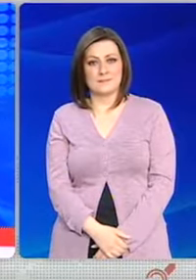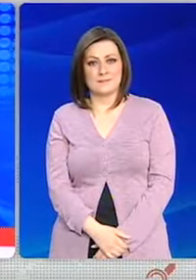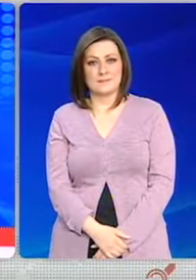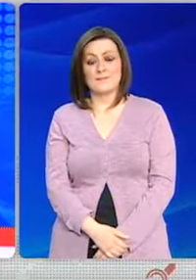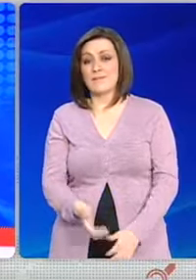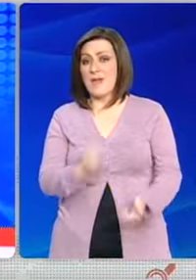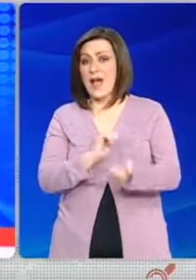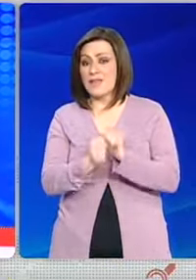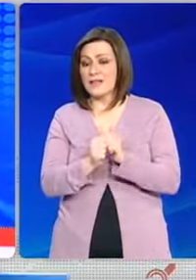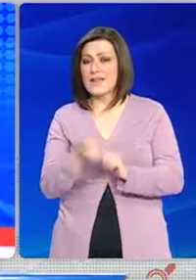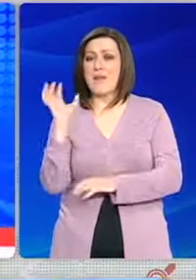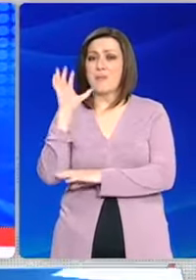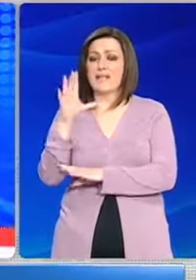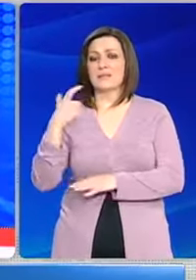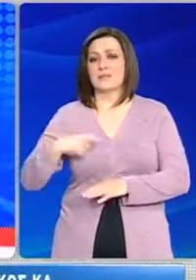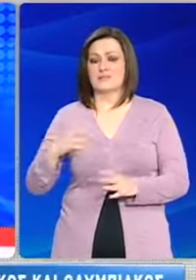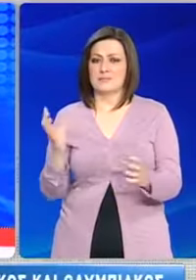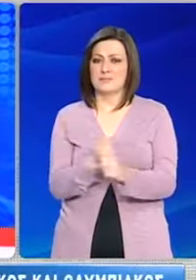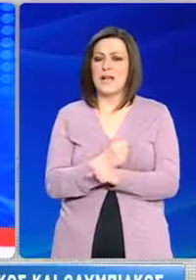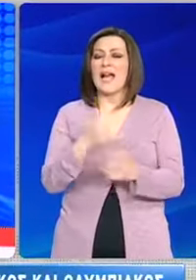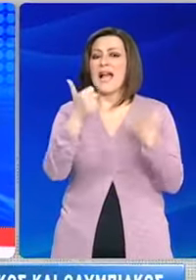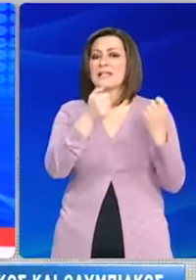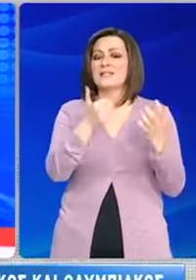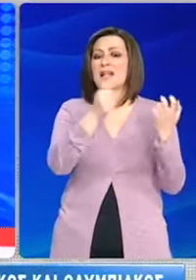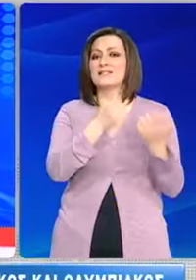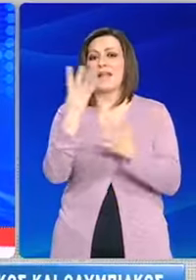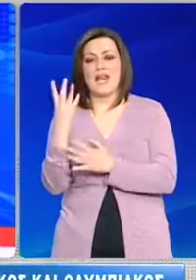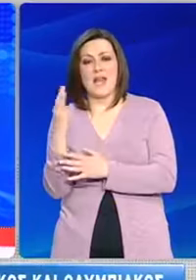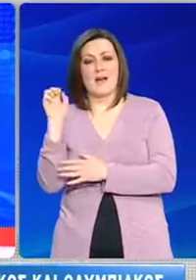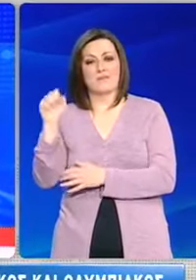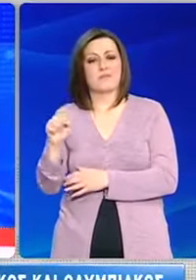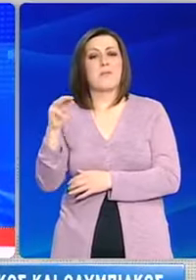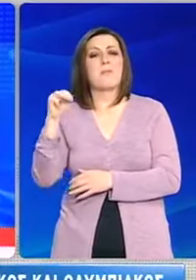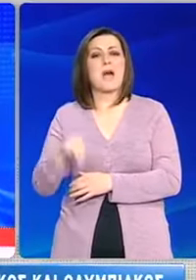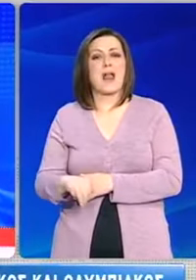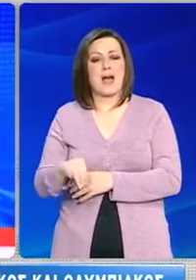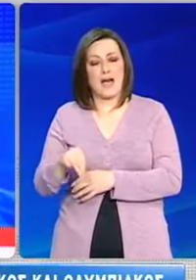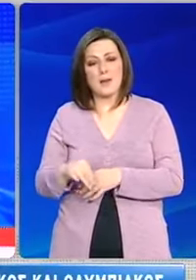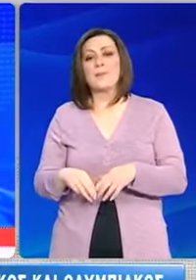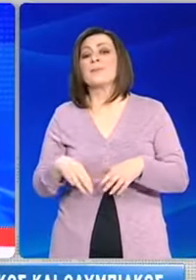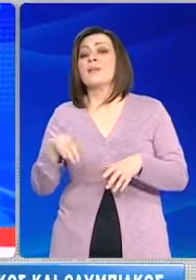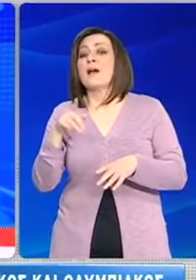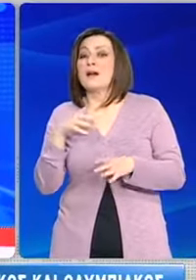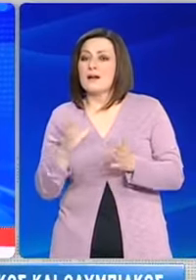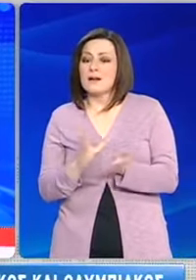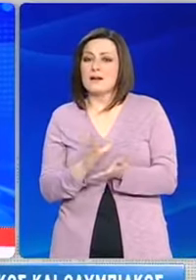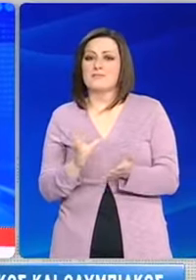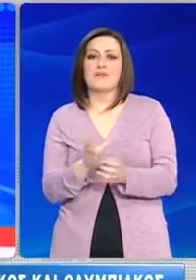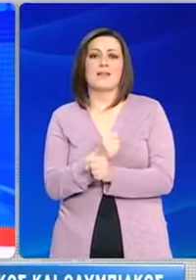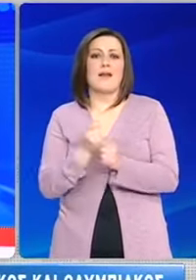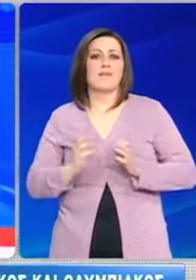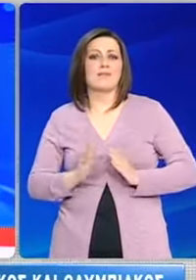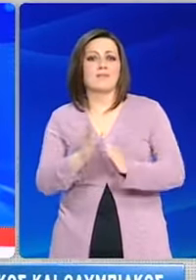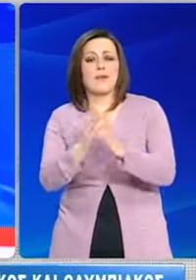Ο Παναθηναϊκός νίκησε με 69-60 τη Μάλαγα στο κλειστό των Ολυμπιακών Εγκαταστάσεων και προκρίθηκε στους 8